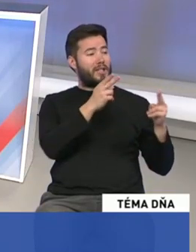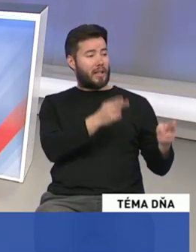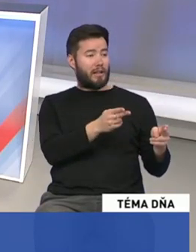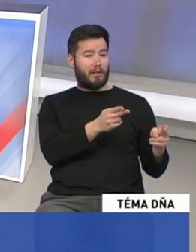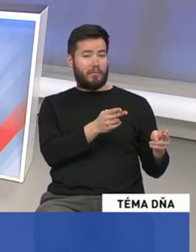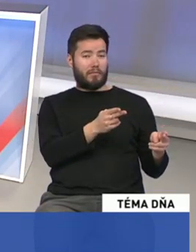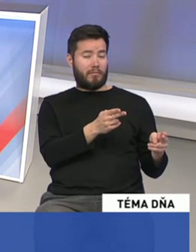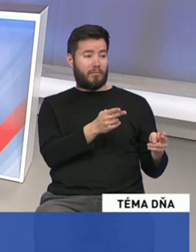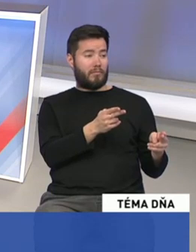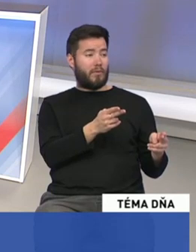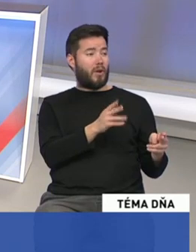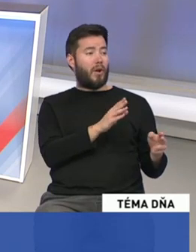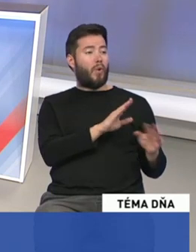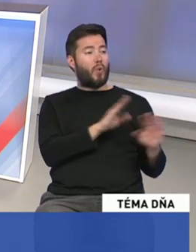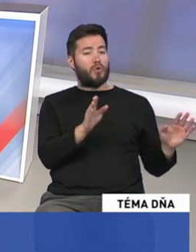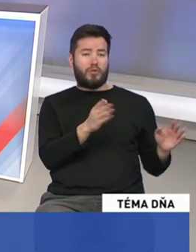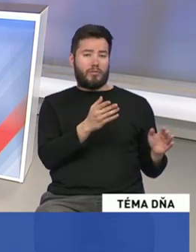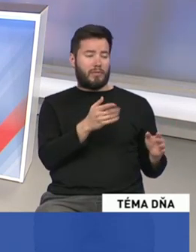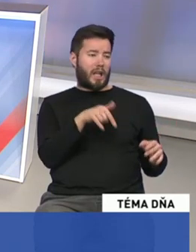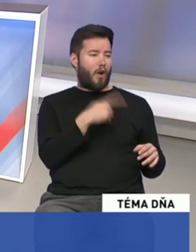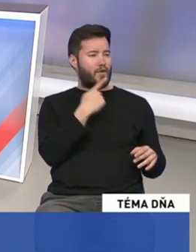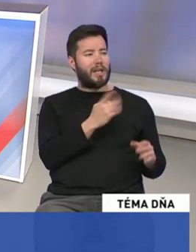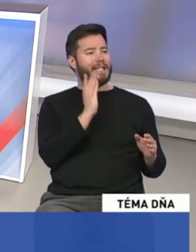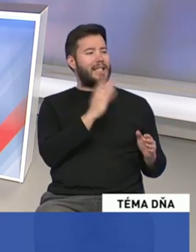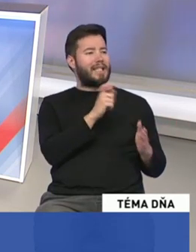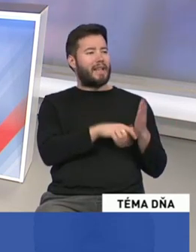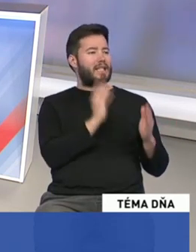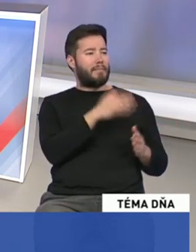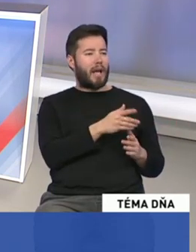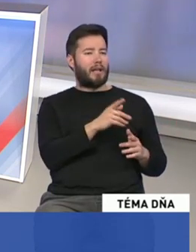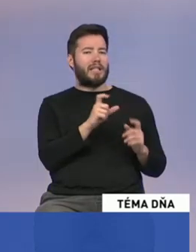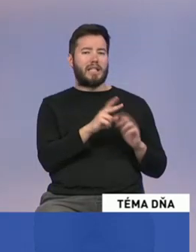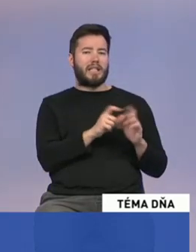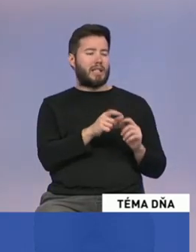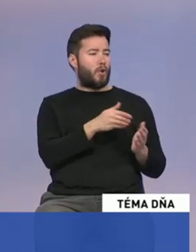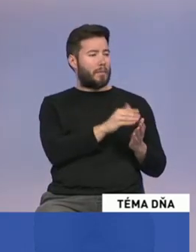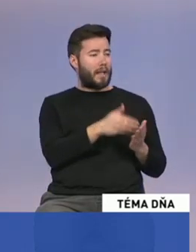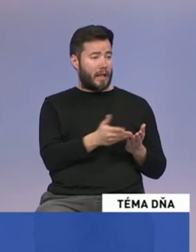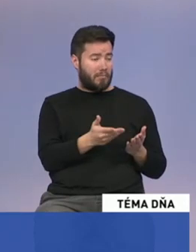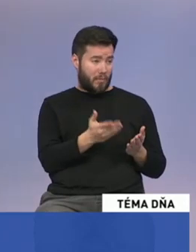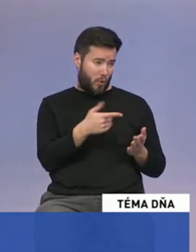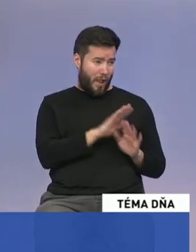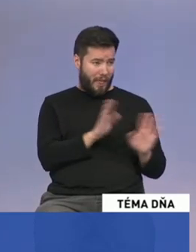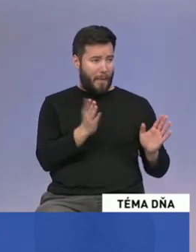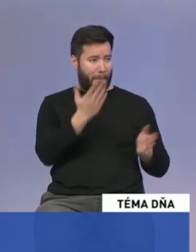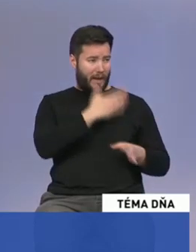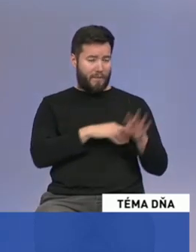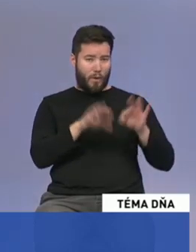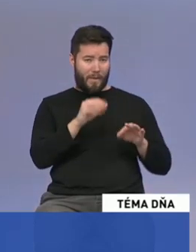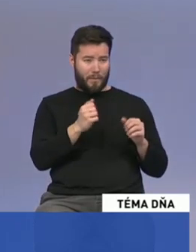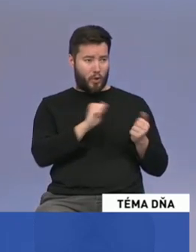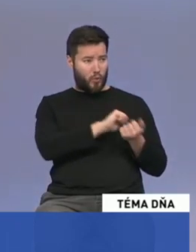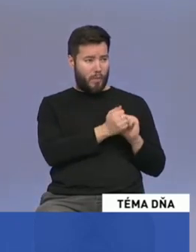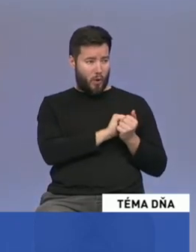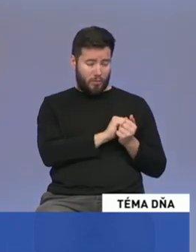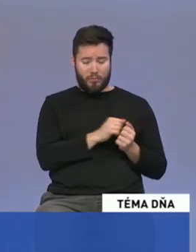odmietavé stanovisko, voči Smeru SD, voči SNS. Je to predvolebný súboj? Áno, je to predvoľbami a samozrejme, že teraz už každý hrá